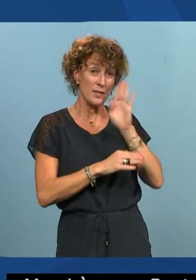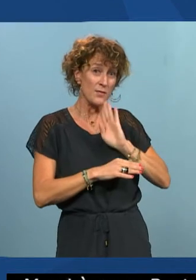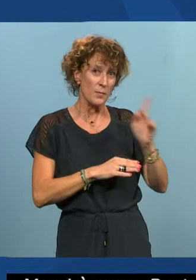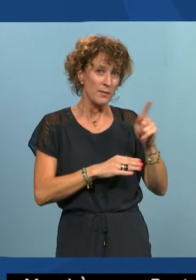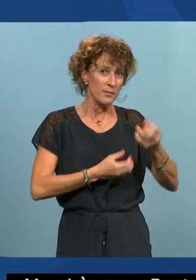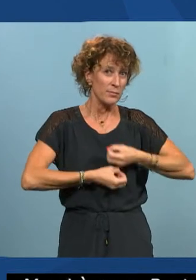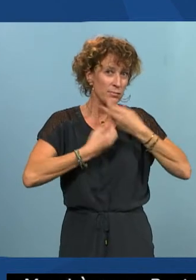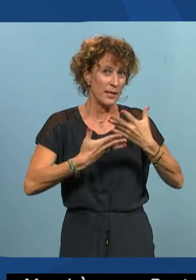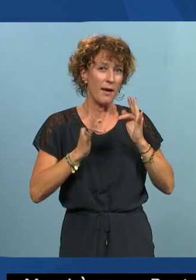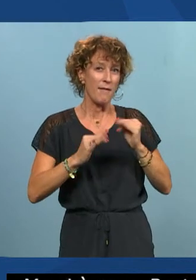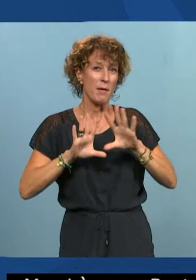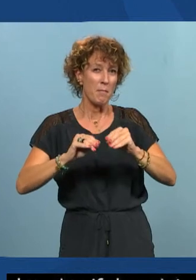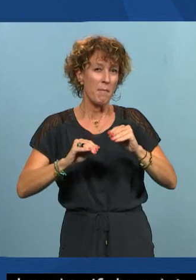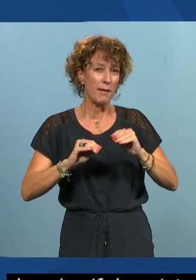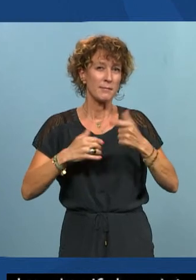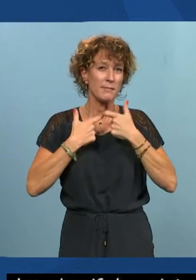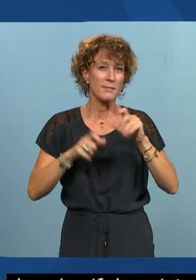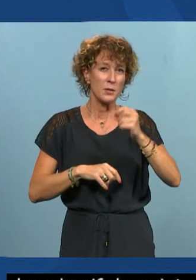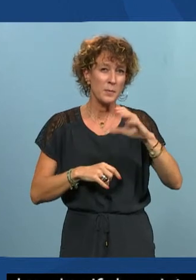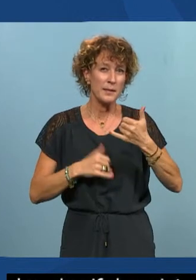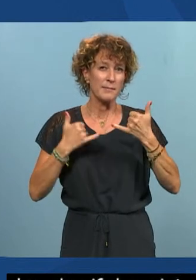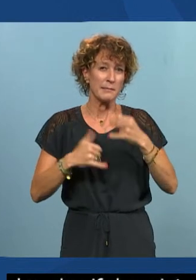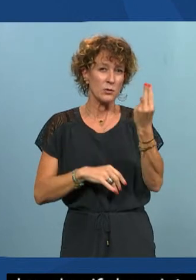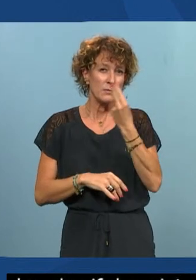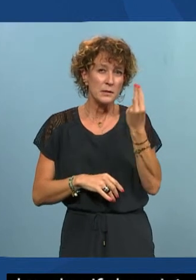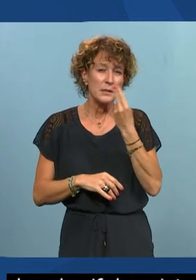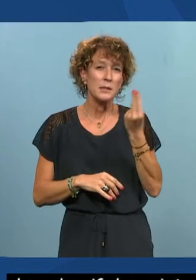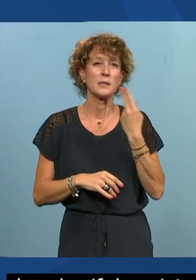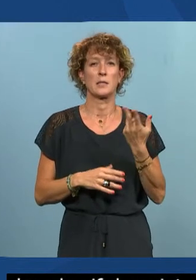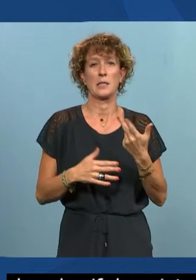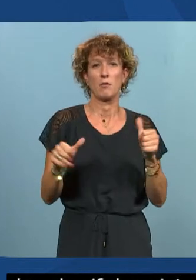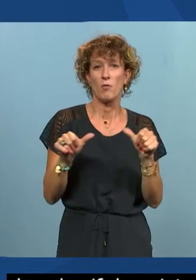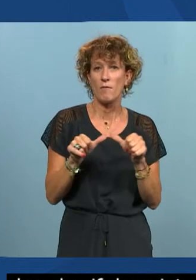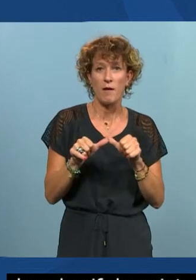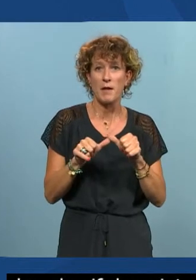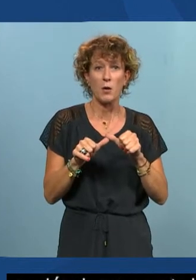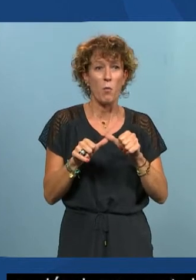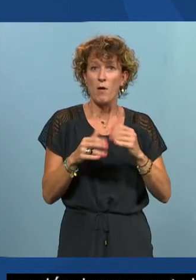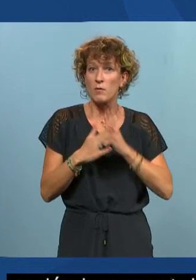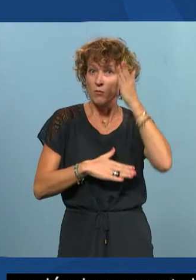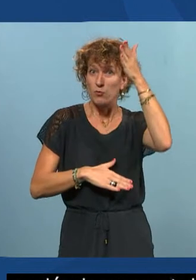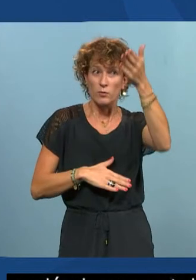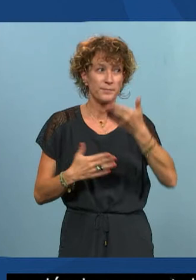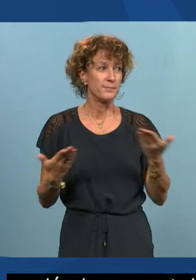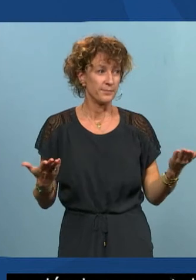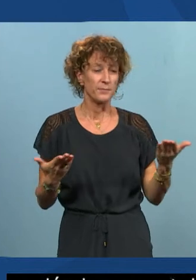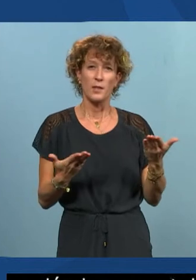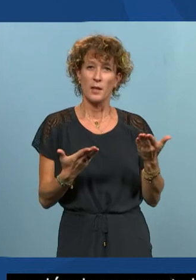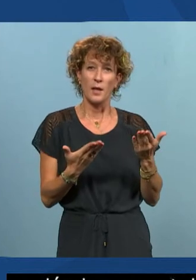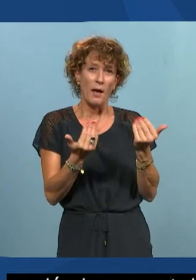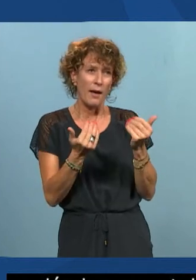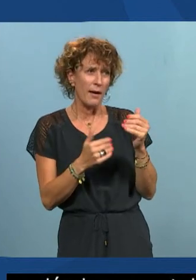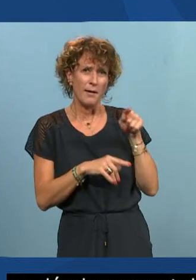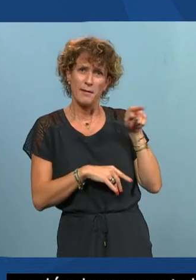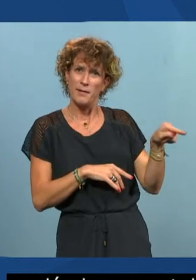la place de l'accessibilité numérique à l'université, et qu'est-ce qu'on va faire aussi dans le futur. À toi, Olivier,